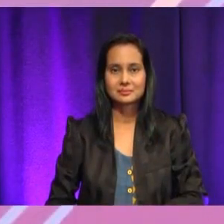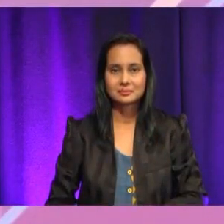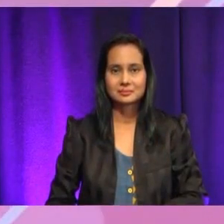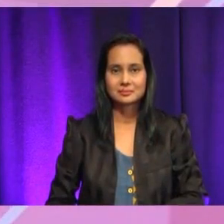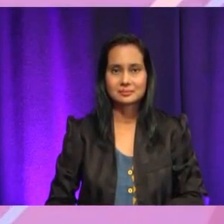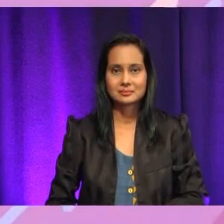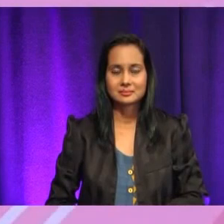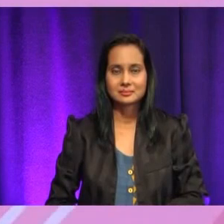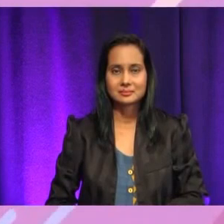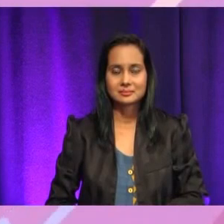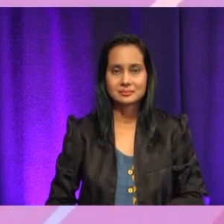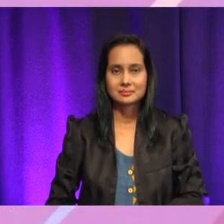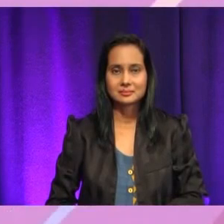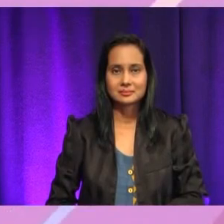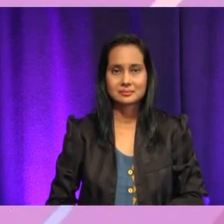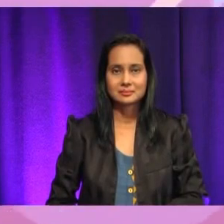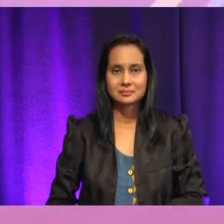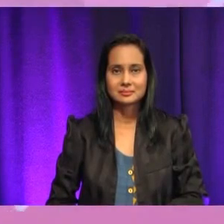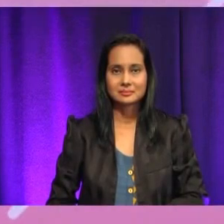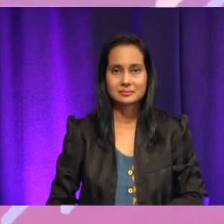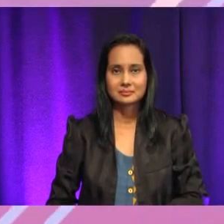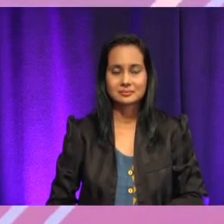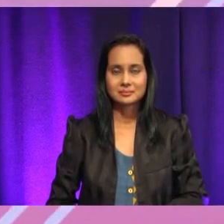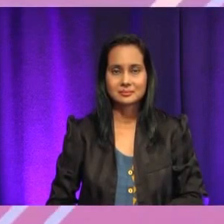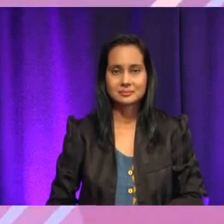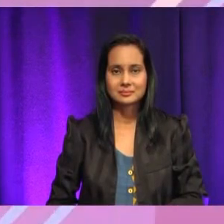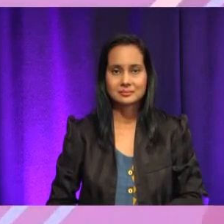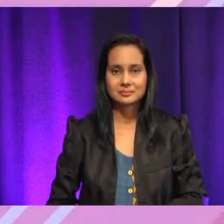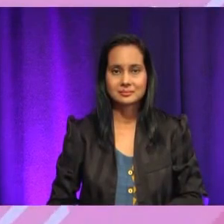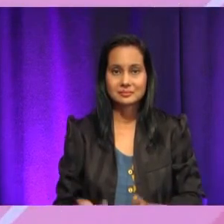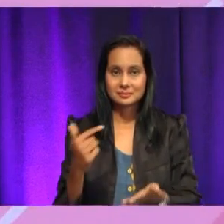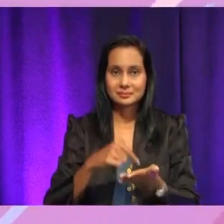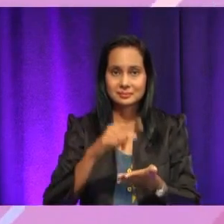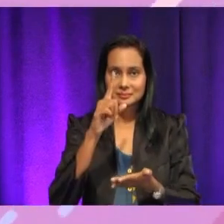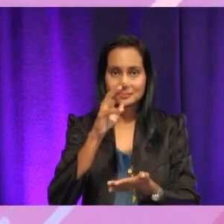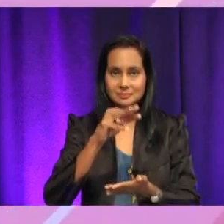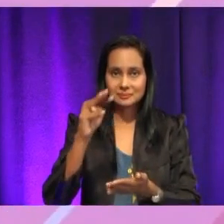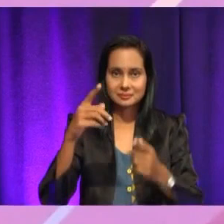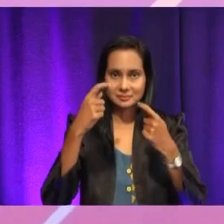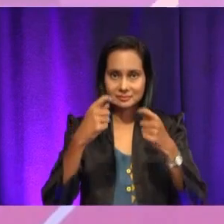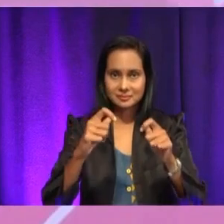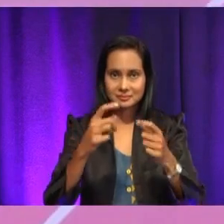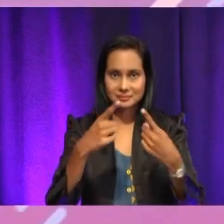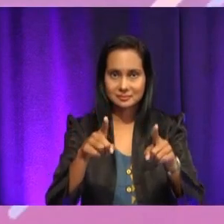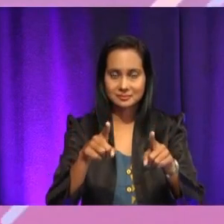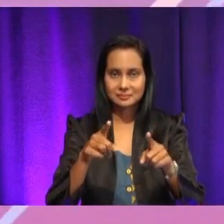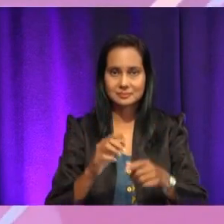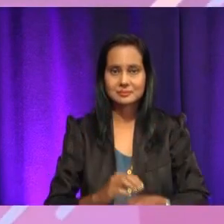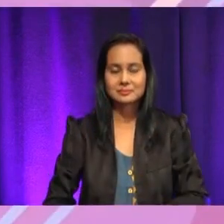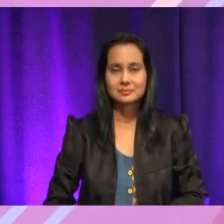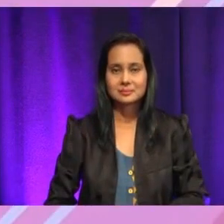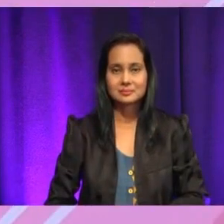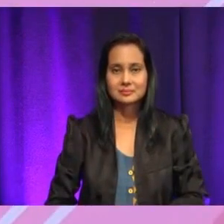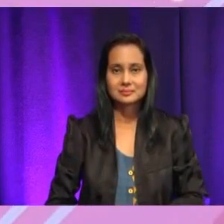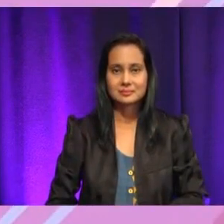memberikan jawapan. Kau dah angkat tangan dari tadi lagi. Okey, silakan, Kau. Itu ialah